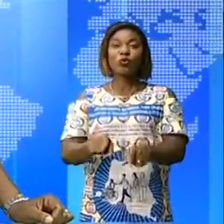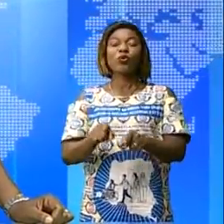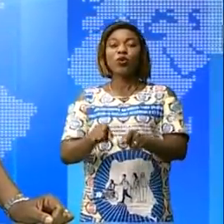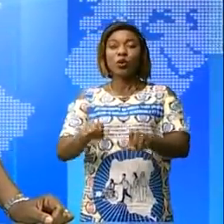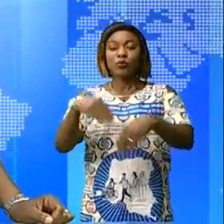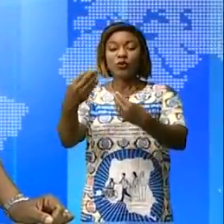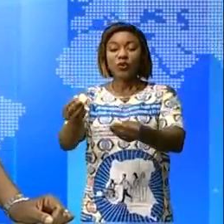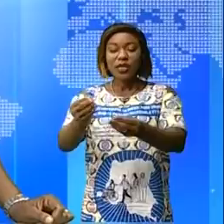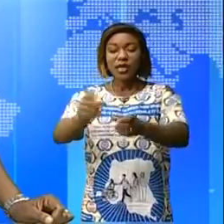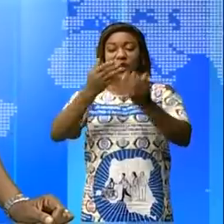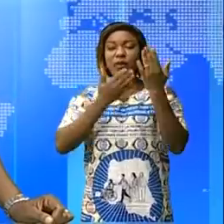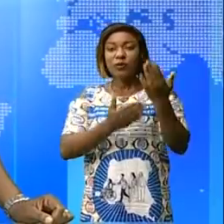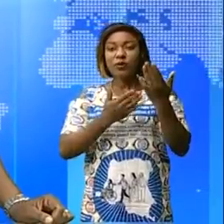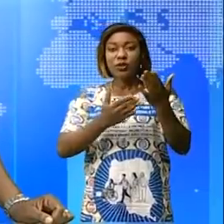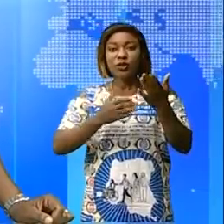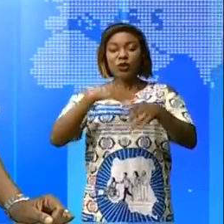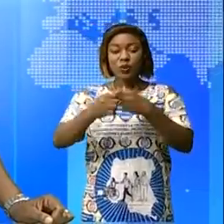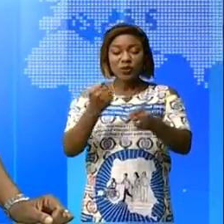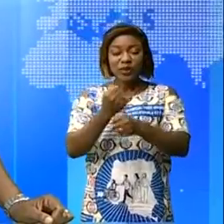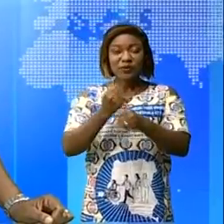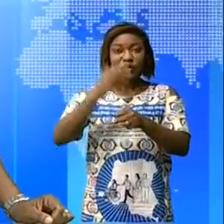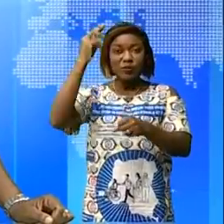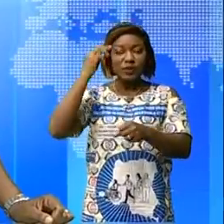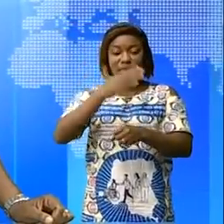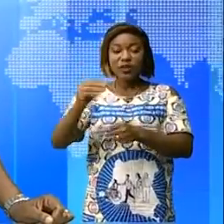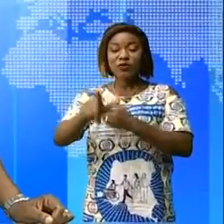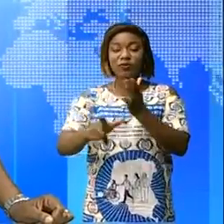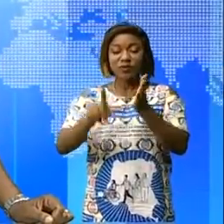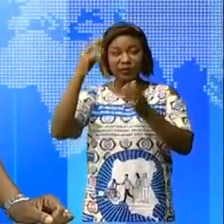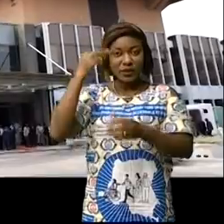donner une impulsion aux ministres et vice-ministres.